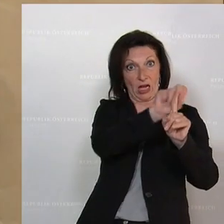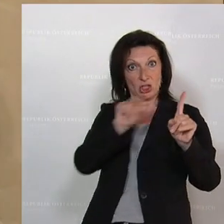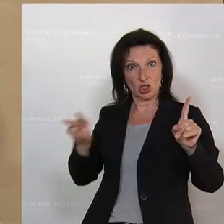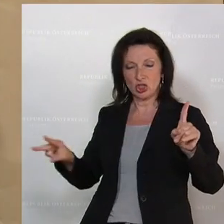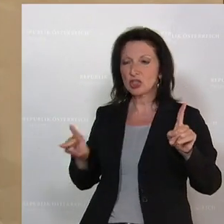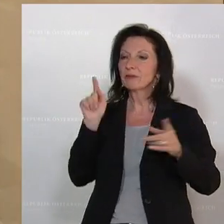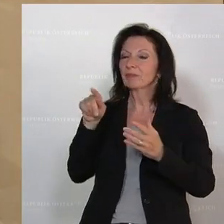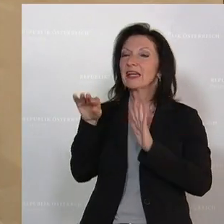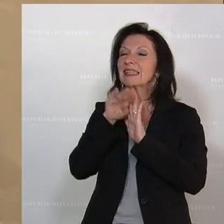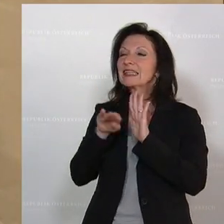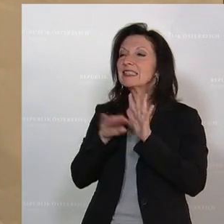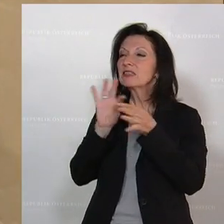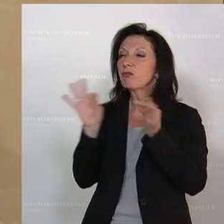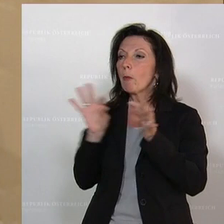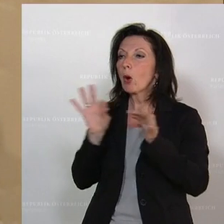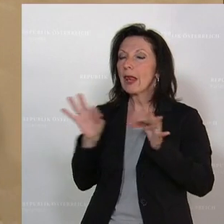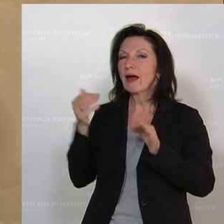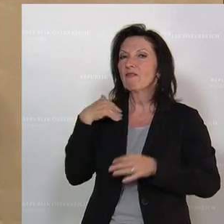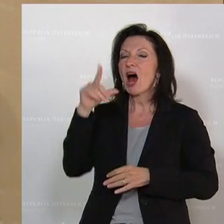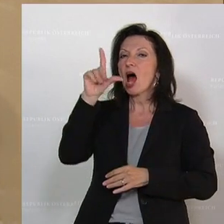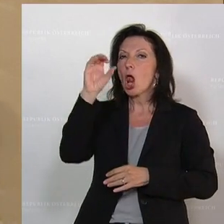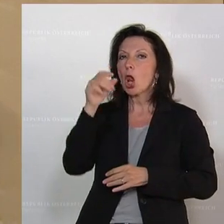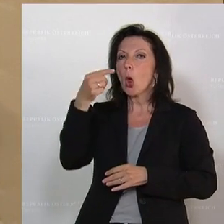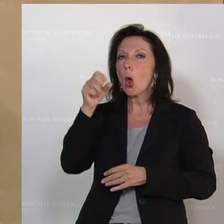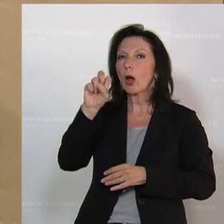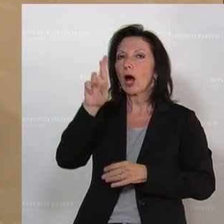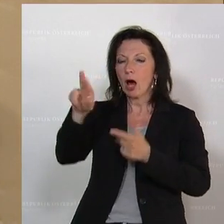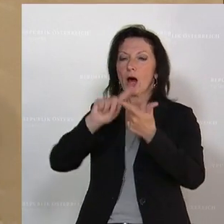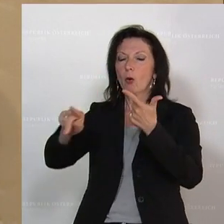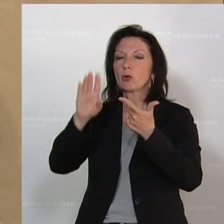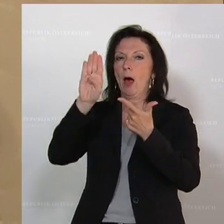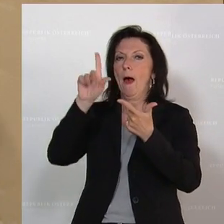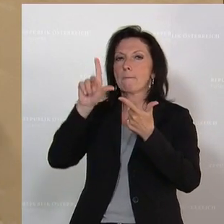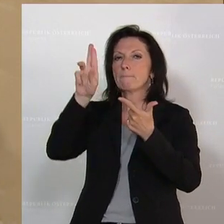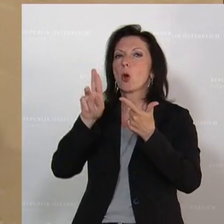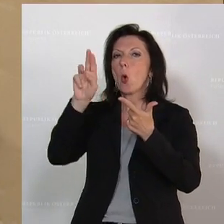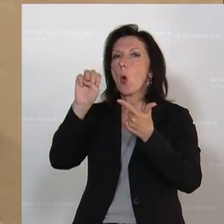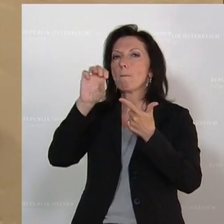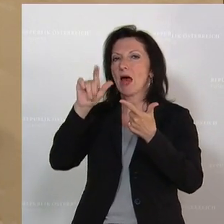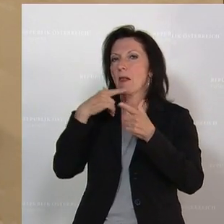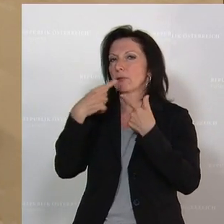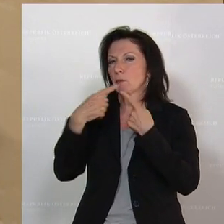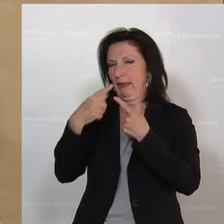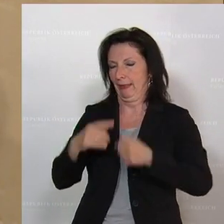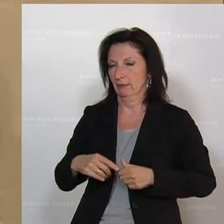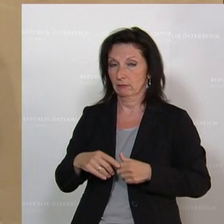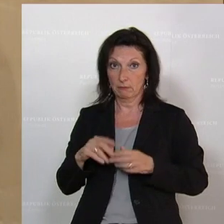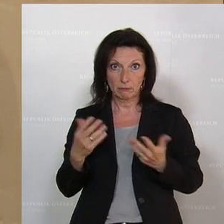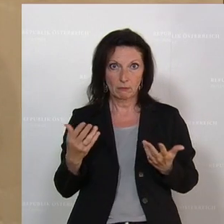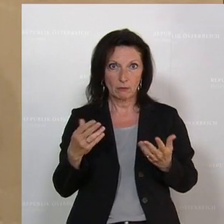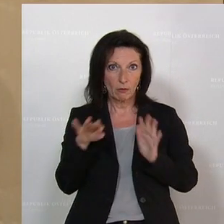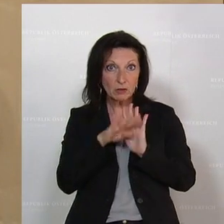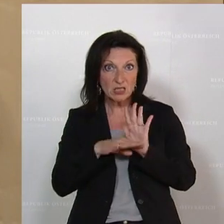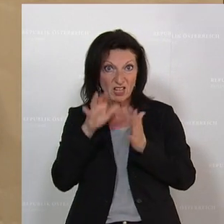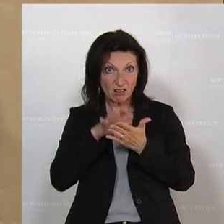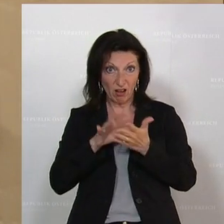beiliegenden Gesetzestext habe ich mit Löger und Blümel abgestimmt. Und Faktum ist, dieser Gesetzestext wurde